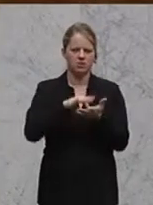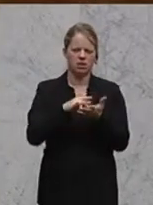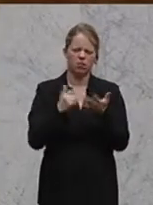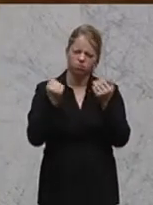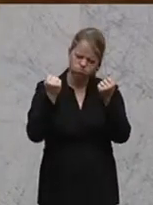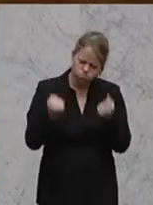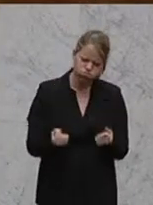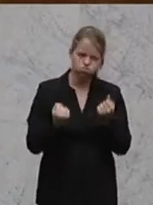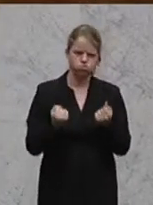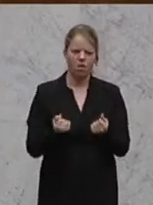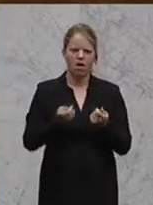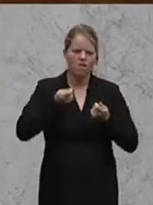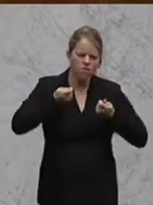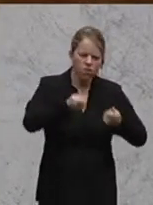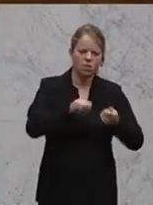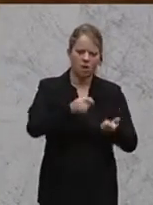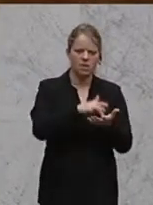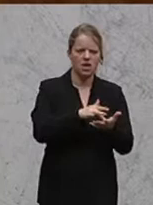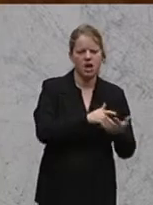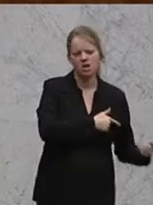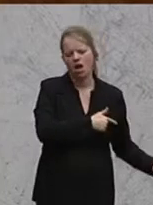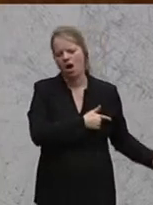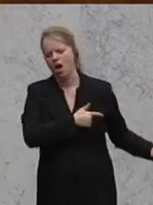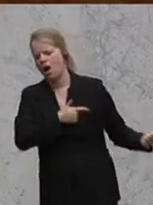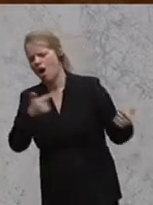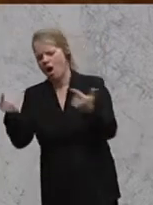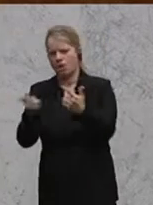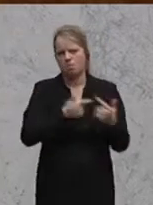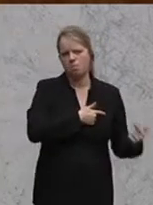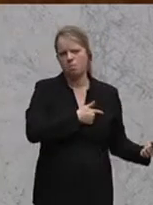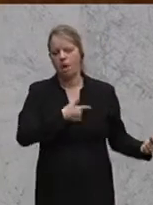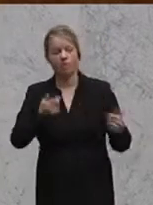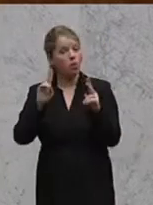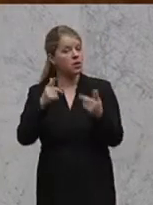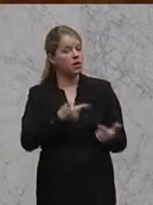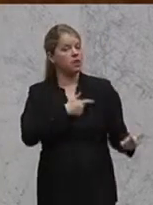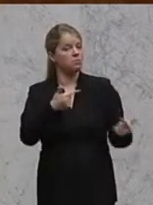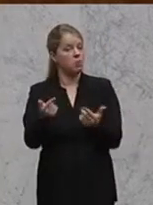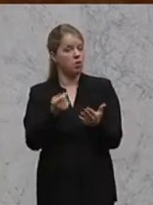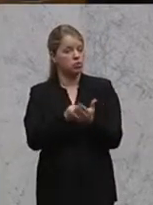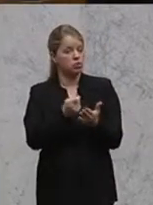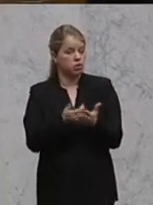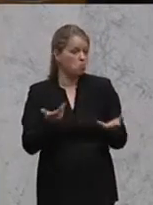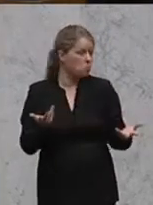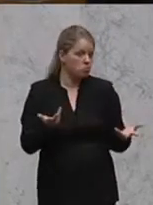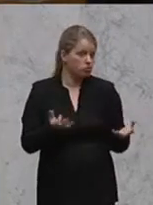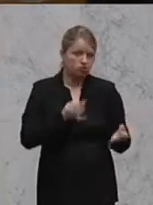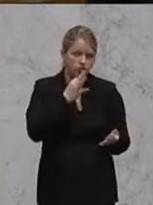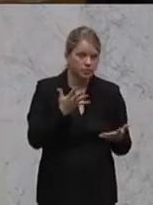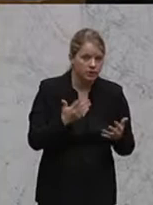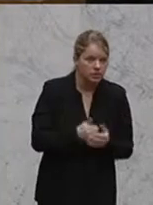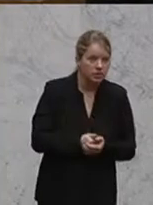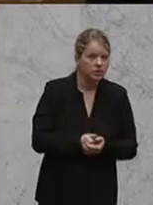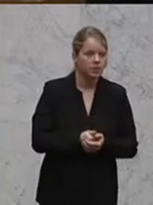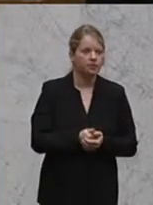Futtermittel über den Globus gekarrt werden. Und nur deshalb, weil die Transportkosten ja überhaupt nicht stimmen, dann wird sich der Umfunkel aufhören.